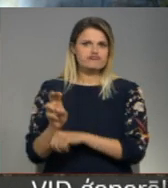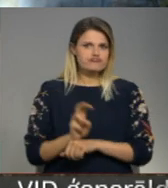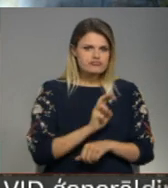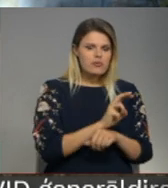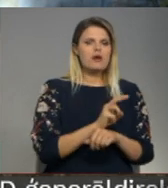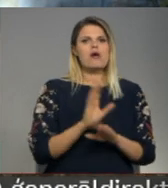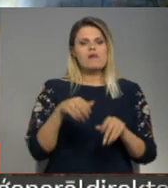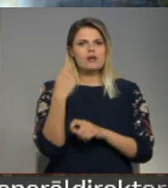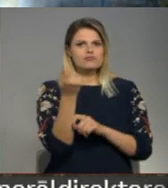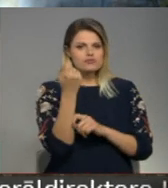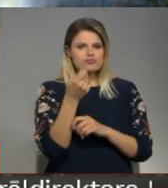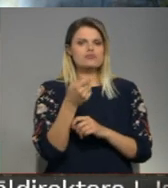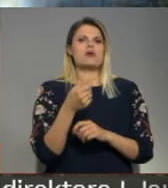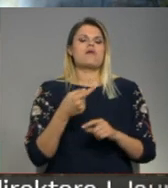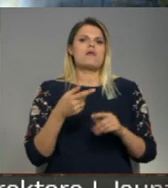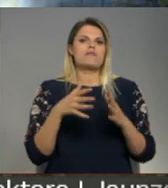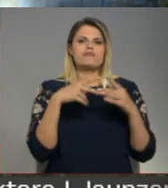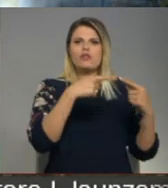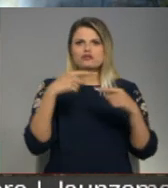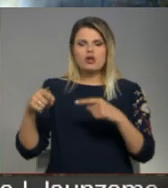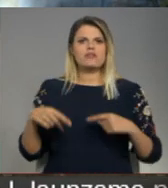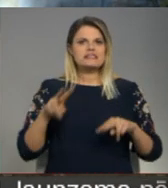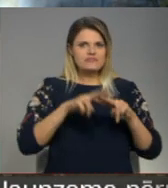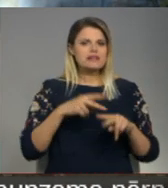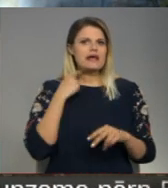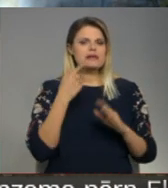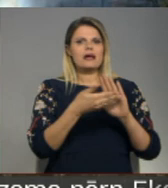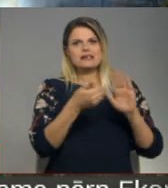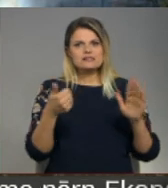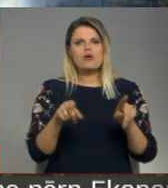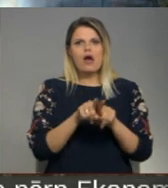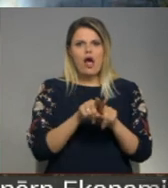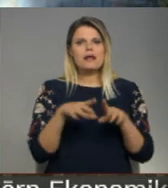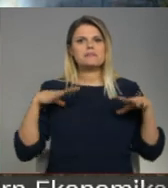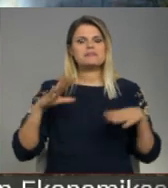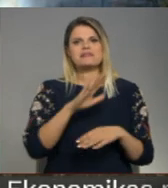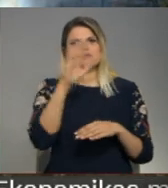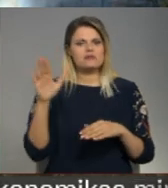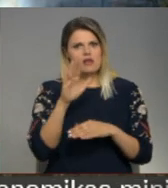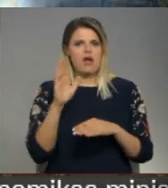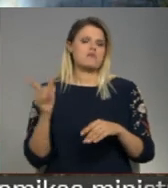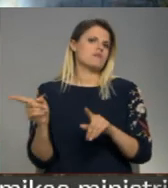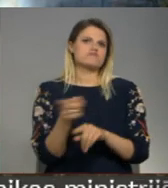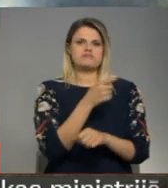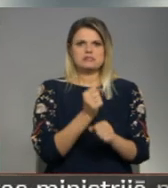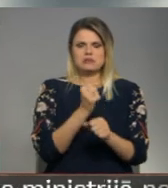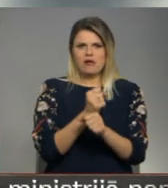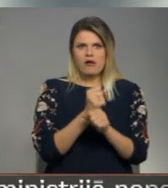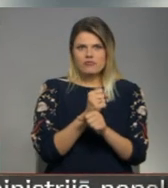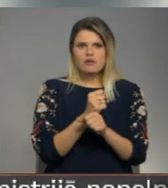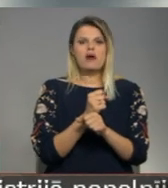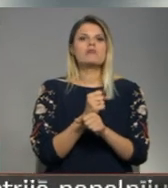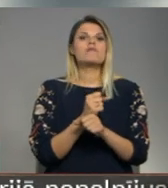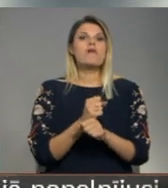varētu arī veikt dzēšanas darbus vairākās ugunsdēsības daļās Rīgā ir izsauktu glābē no brīvdienām. Intertākā ir zinājums,